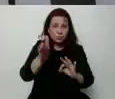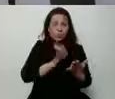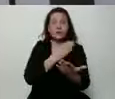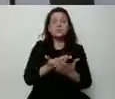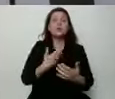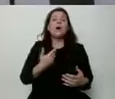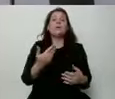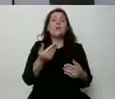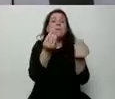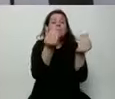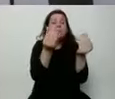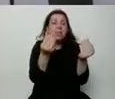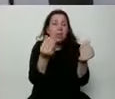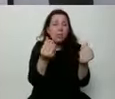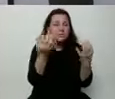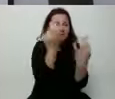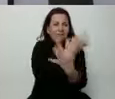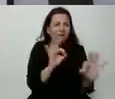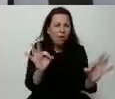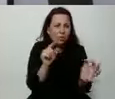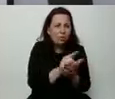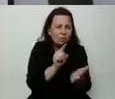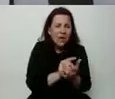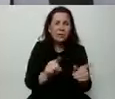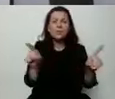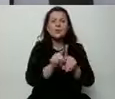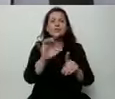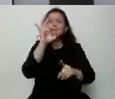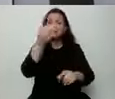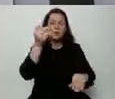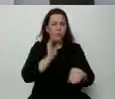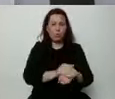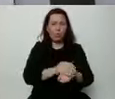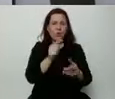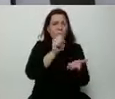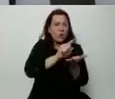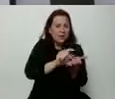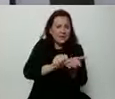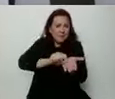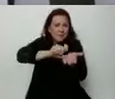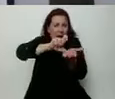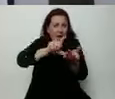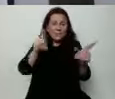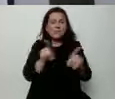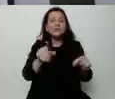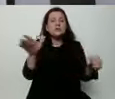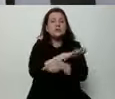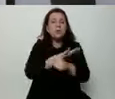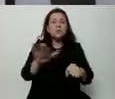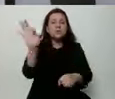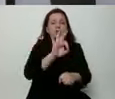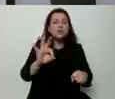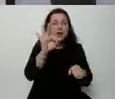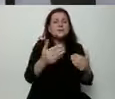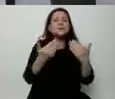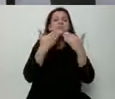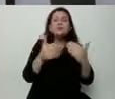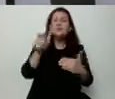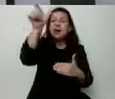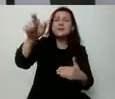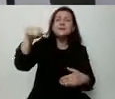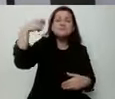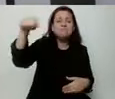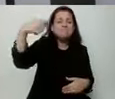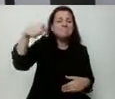wolna, takich jak zero zgody na podwyższanie podatków, takich jak wyrównywanie szans dzięki prezydenckiemu programowi